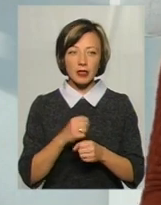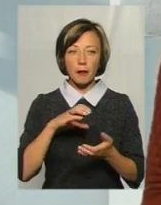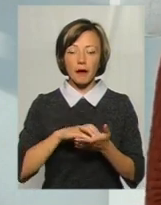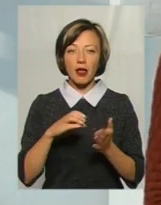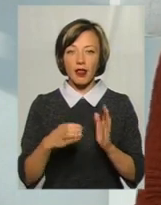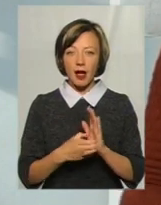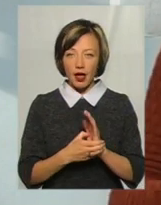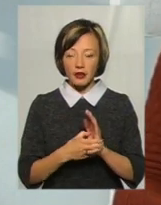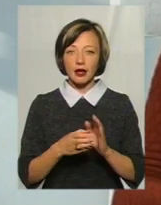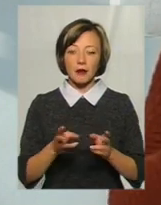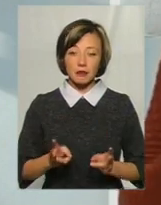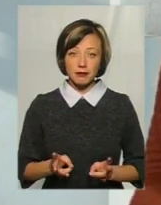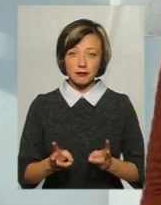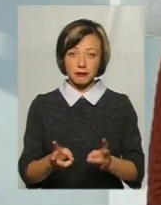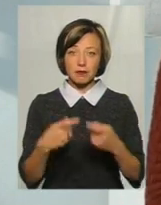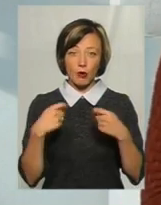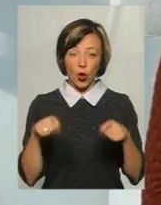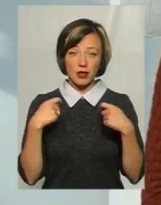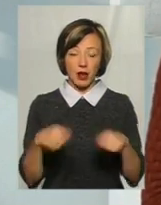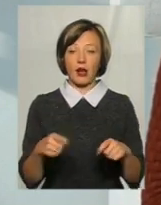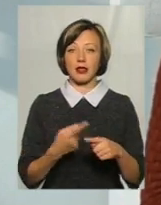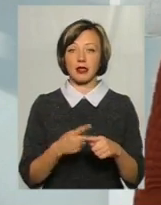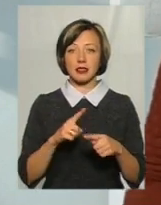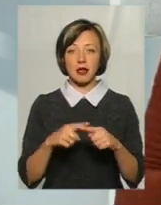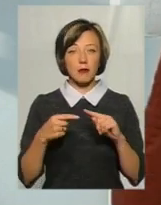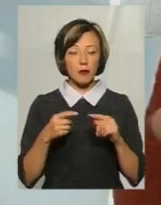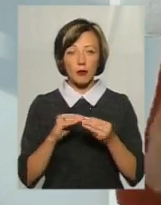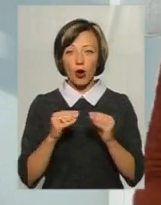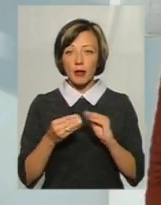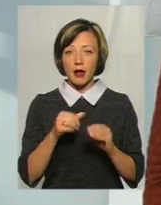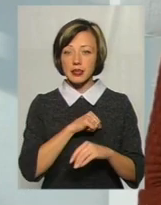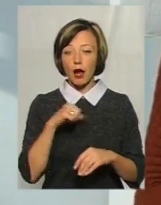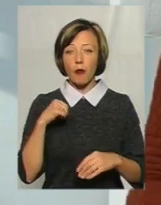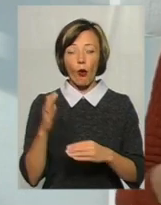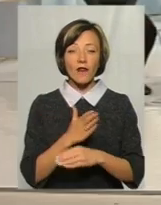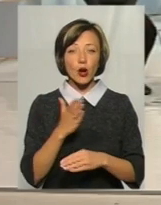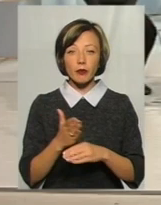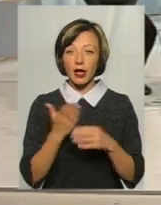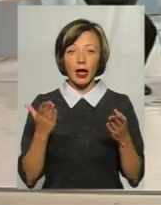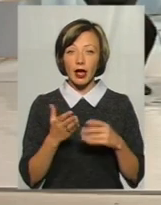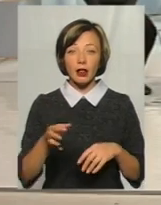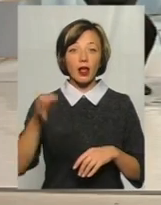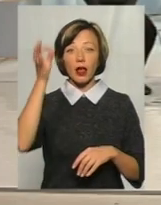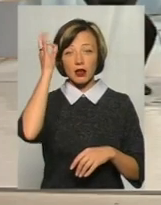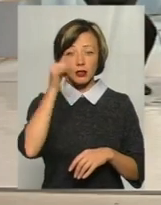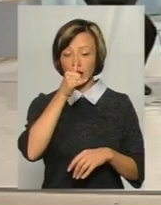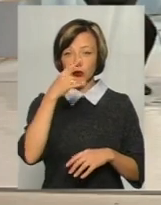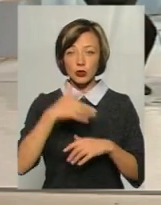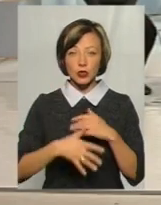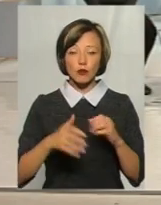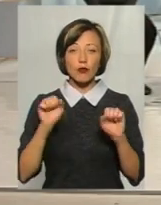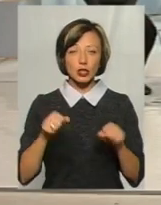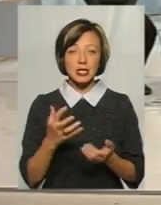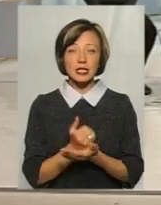палети, брикети, і потім це продати. Це, по-перше, проблема самого виробника, який не догадався, що можна на цьому ще взагалі